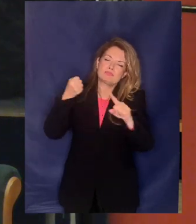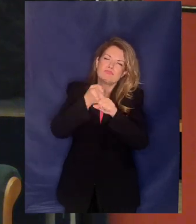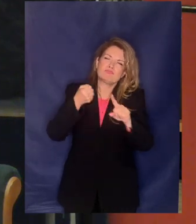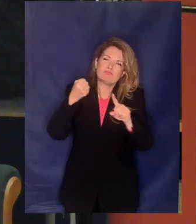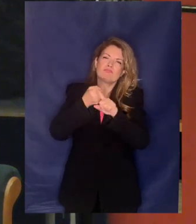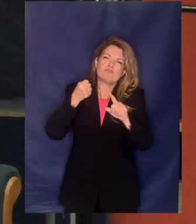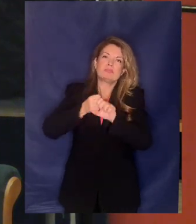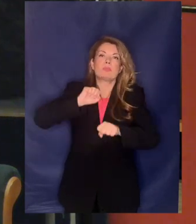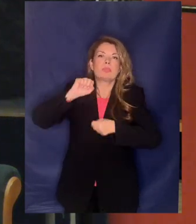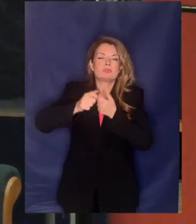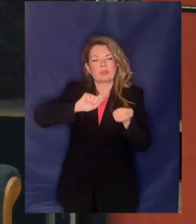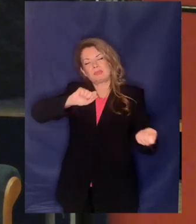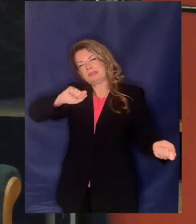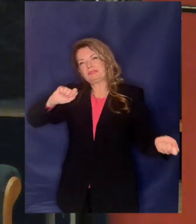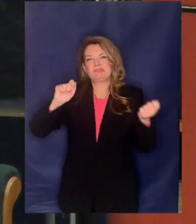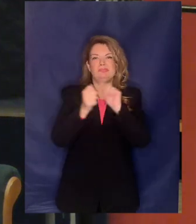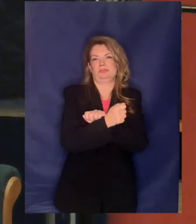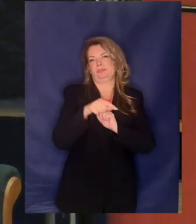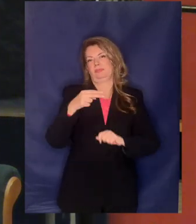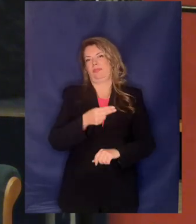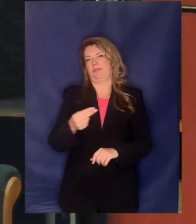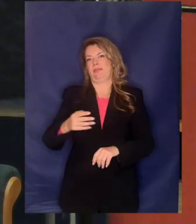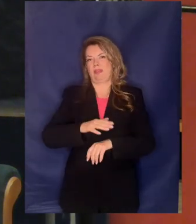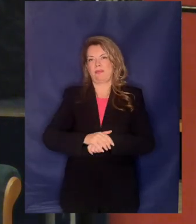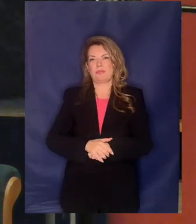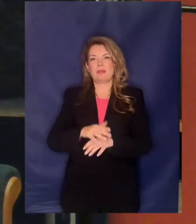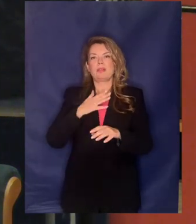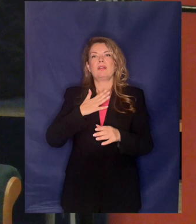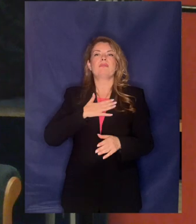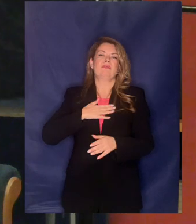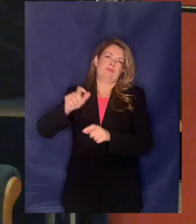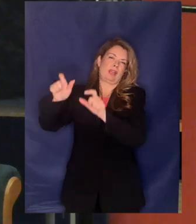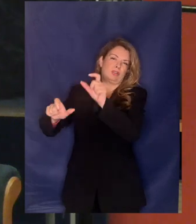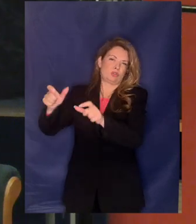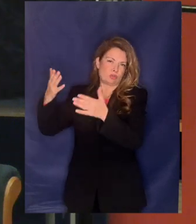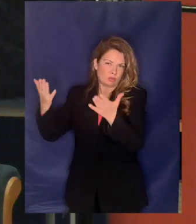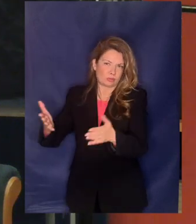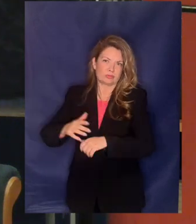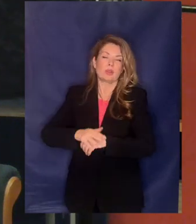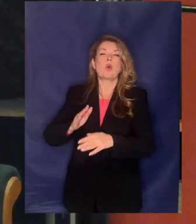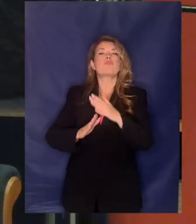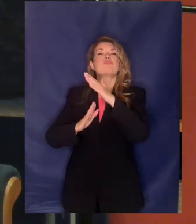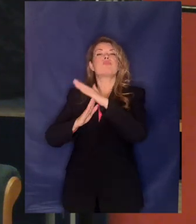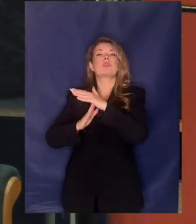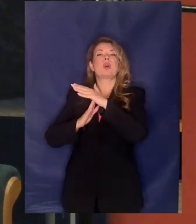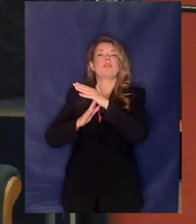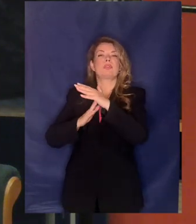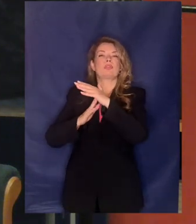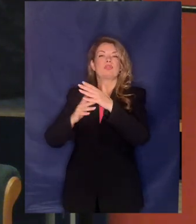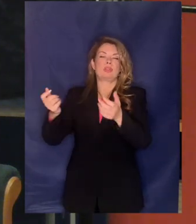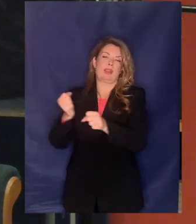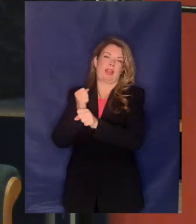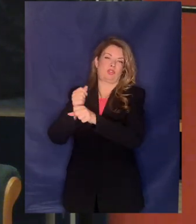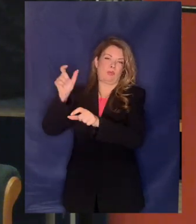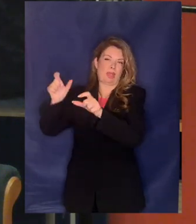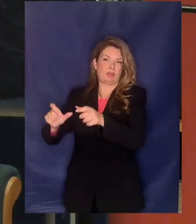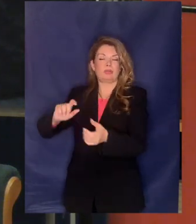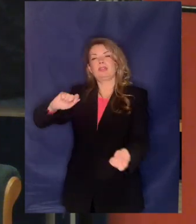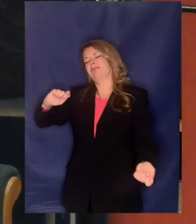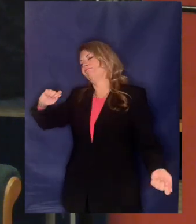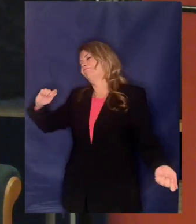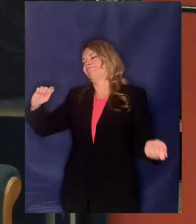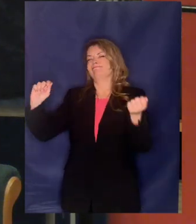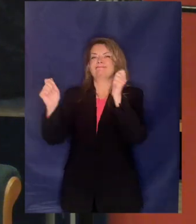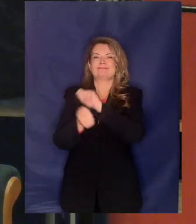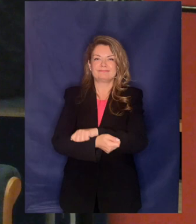να αντιστρέψουμε αυτές την πολιτική θέλω να ευχαριστήσω τον Ηλία τον Κορλό ο οποίος ήταν πρόεδρος της Ομοσποδίας Εργαζομένων και ανατράπηκε